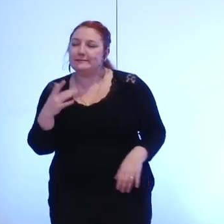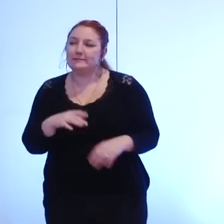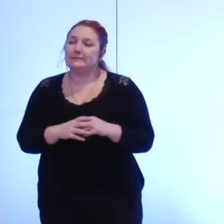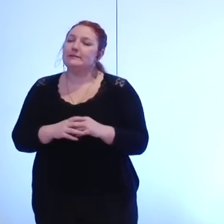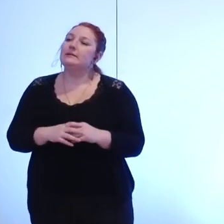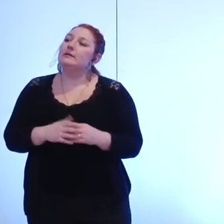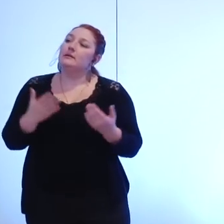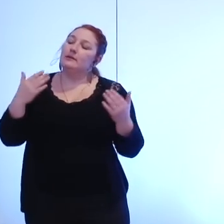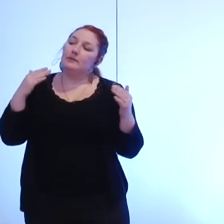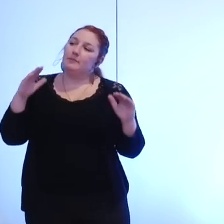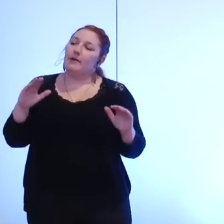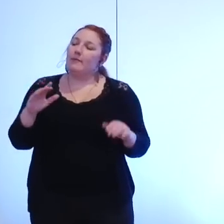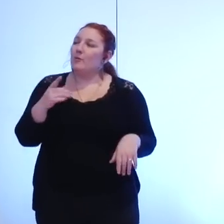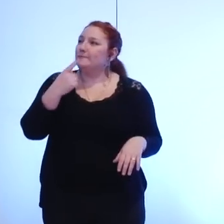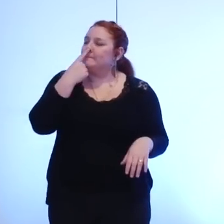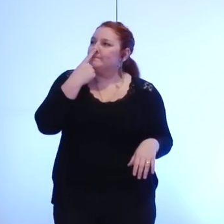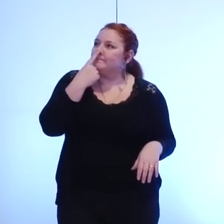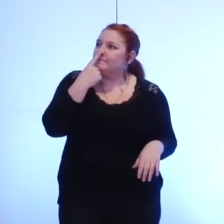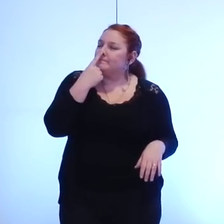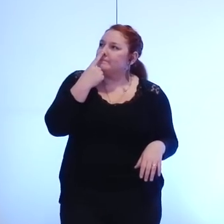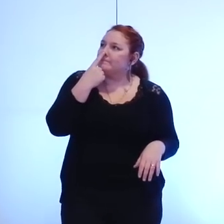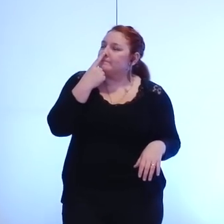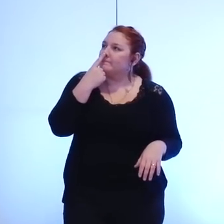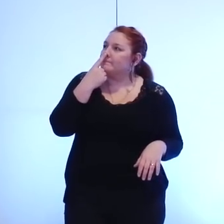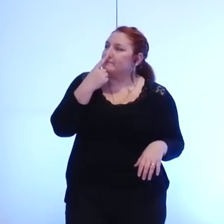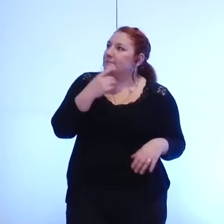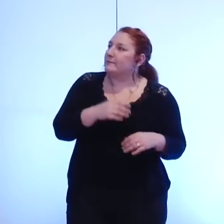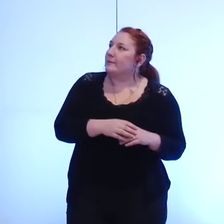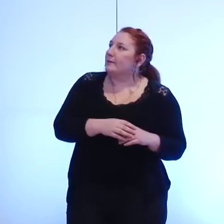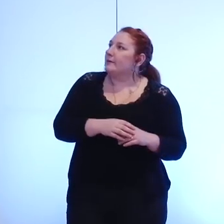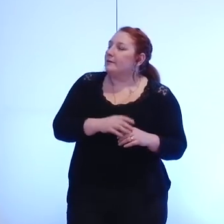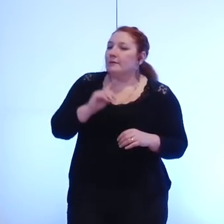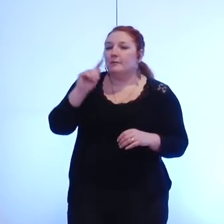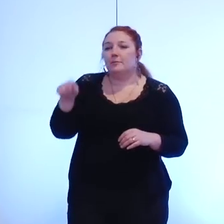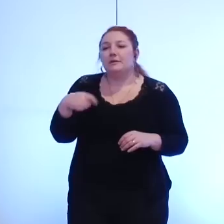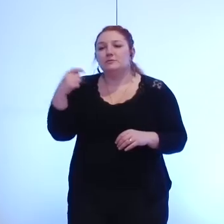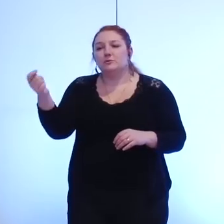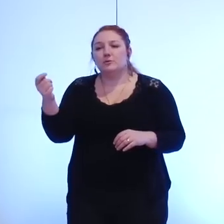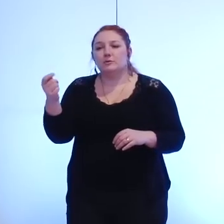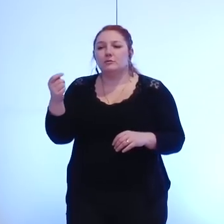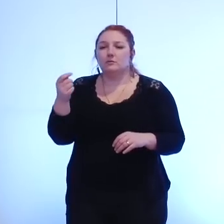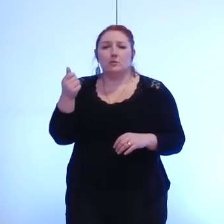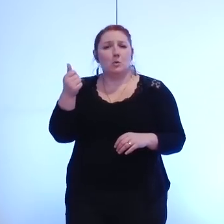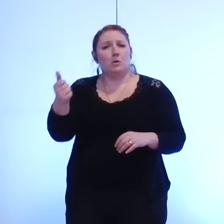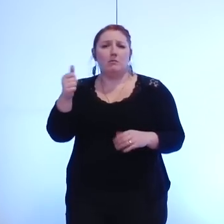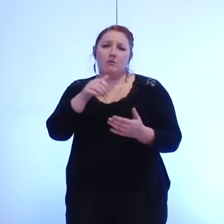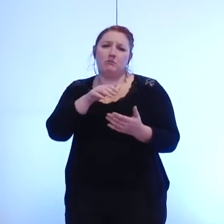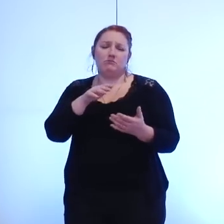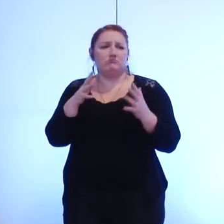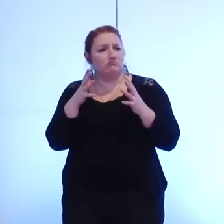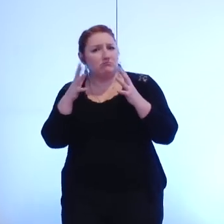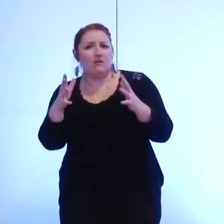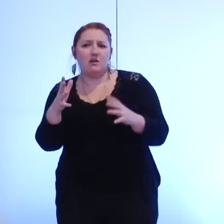mais j'ai comme le sentiment même si cet engagement n'était pas le sien mais je ne doute pas qu